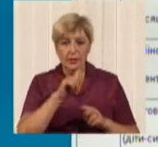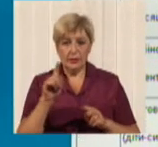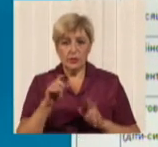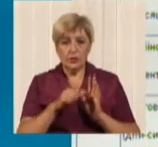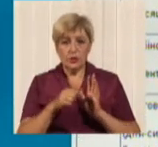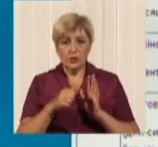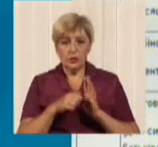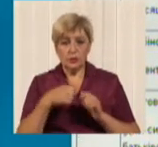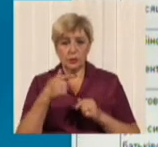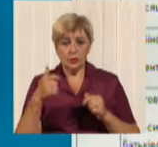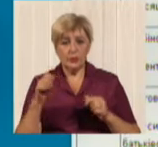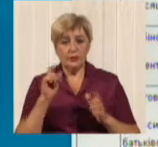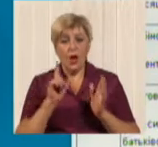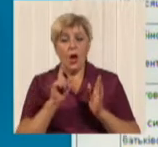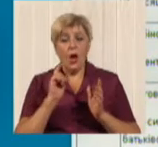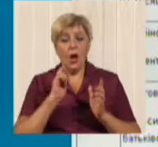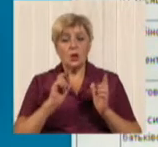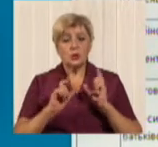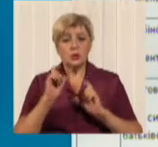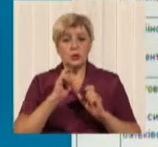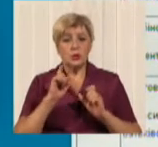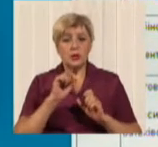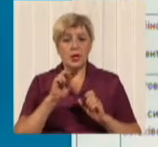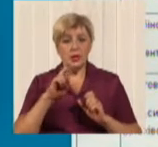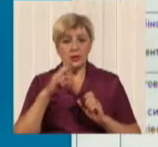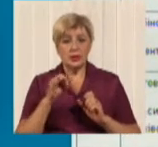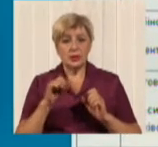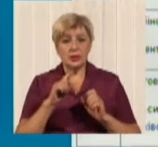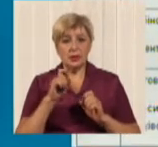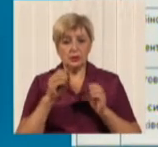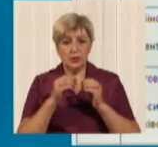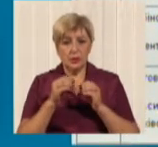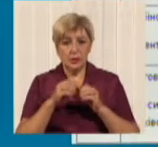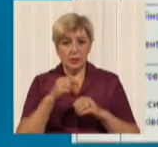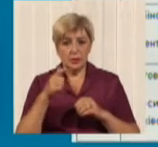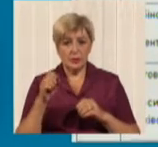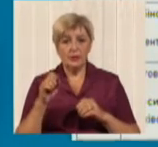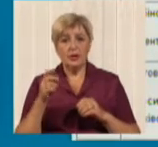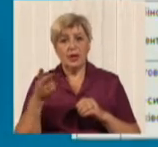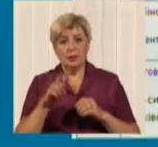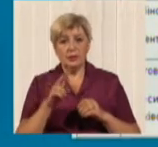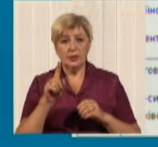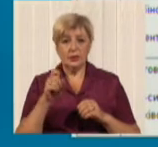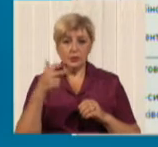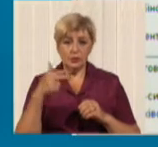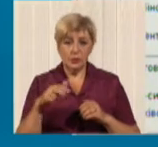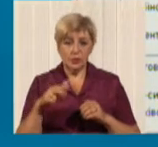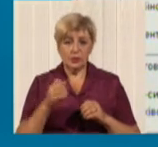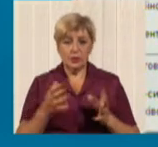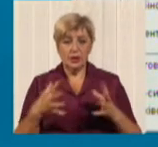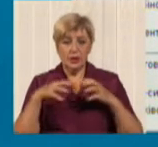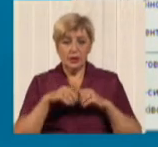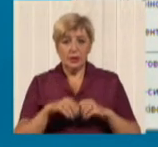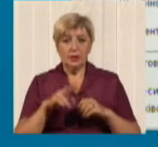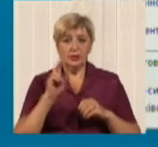гривень Студентський на місяць одним видом транспорту 110 гривень, а двома видами транспорту 130 гривень Комбінований трамвай